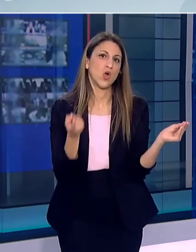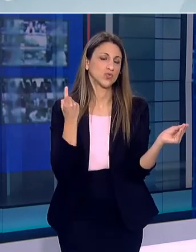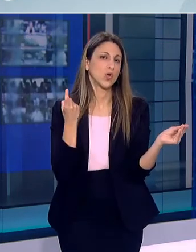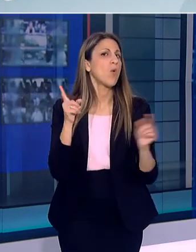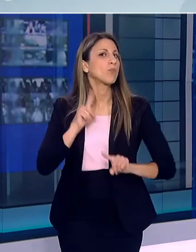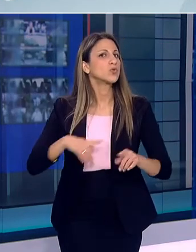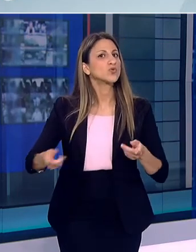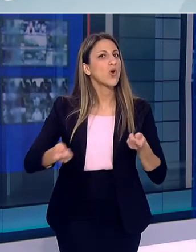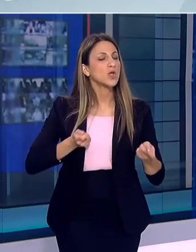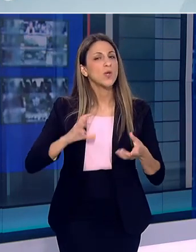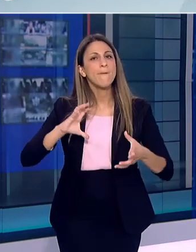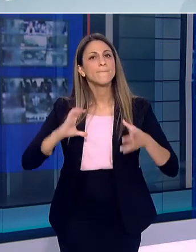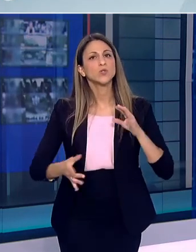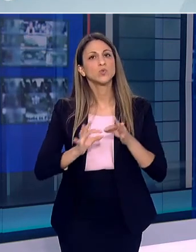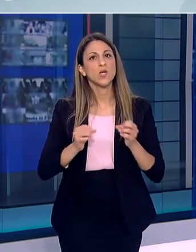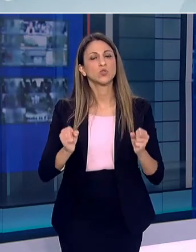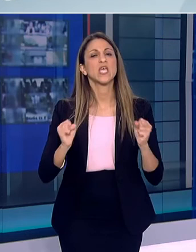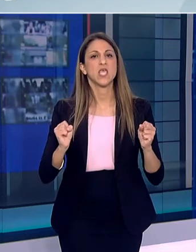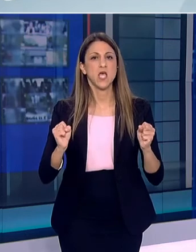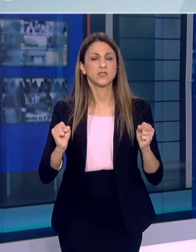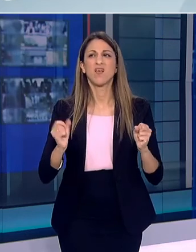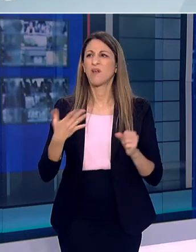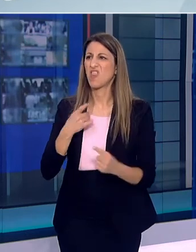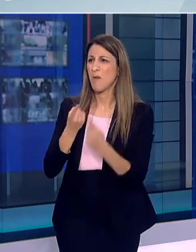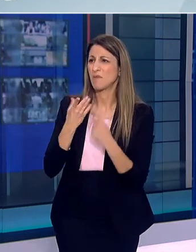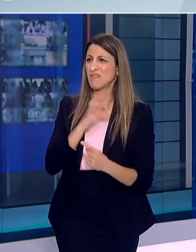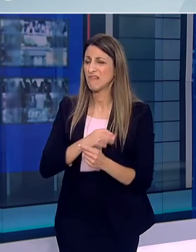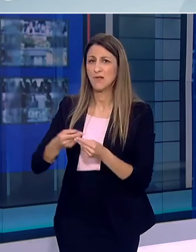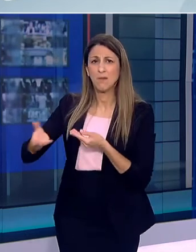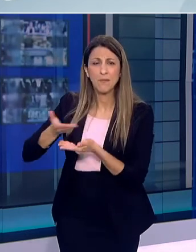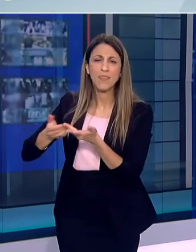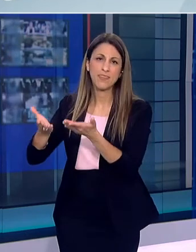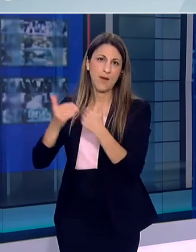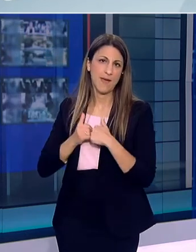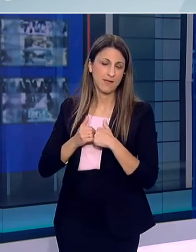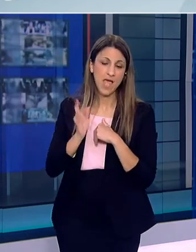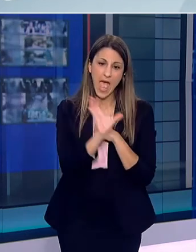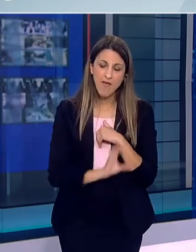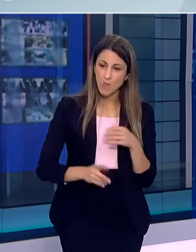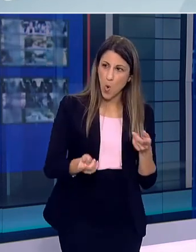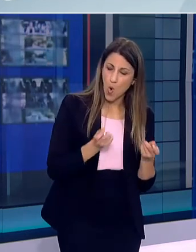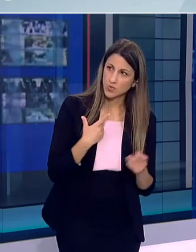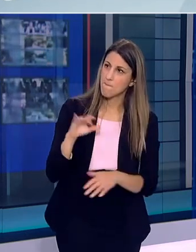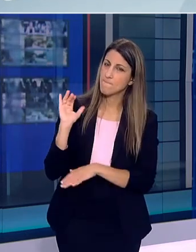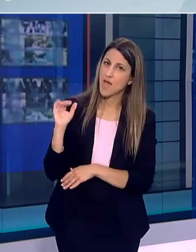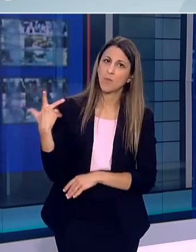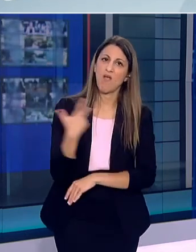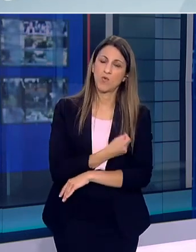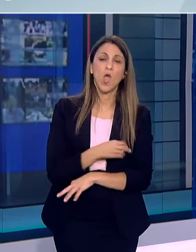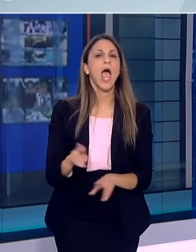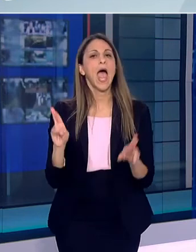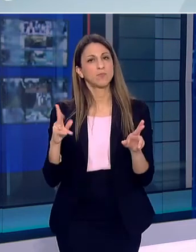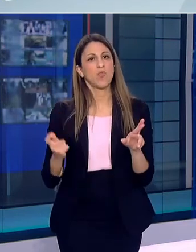αγαθό Χωρίς διαδικασίες διαπραγμάτευσης Αλλά διαδικασίες κοινής προμήθειας Αυτό θέλω να πιστεύω Δεν ξέρω αν θα γίνει